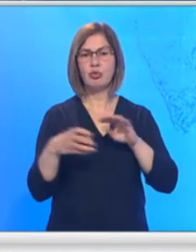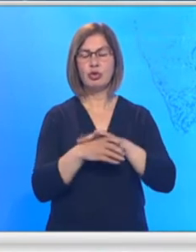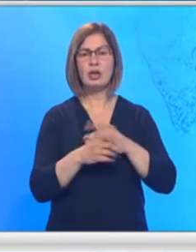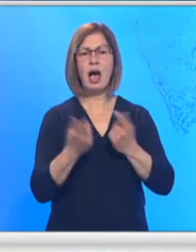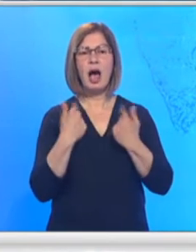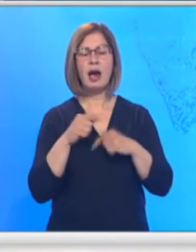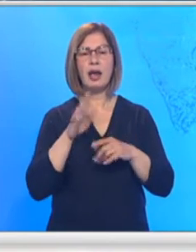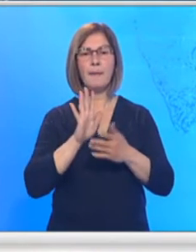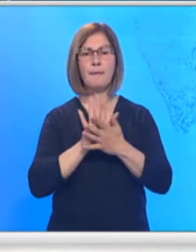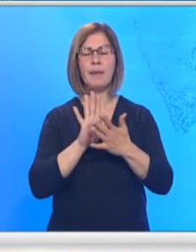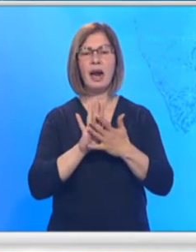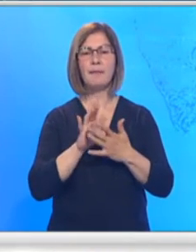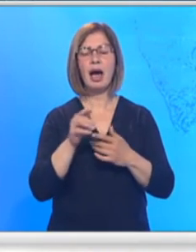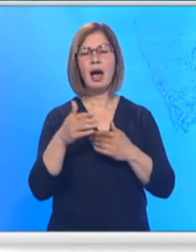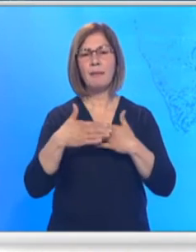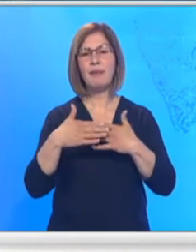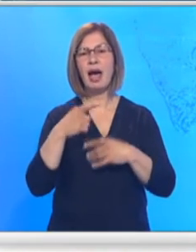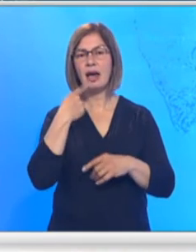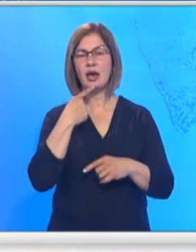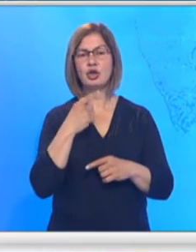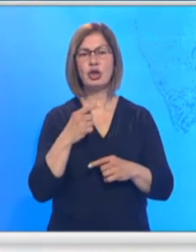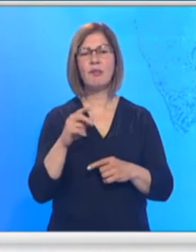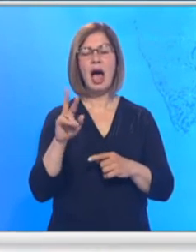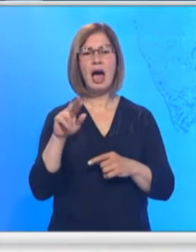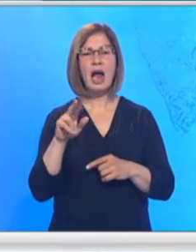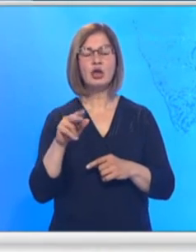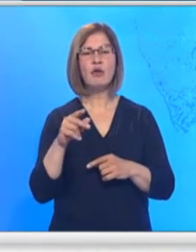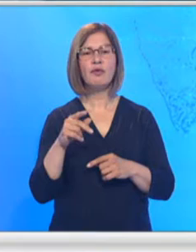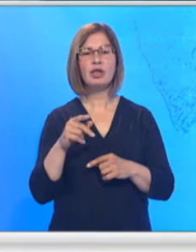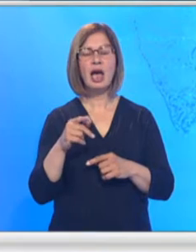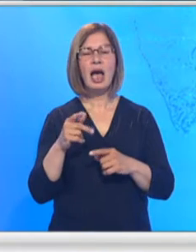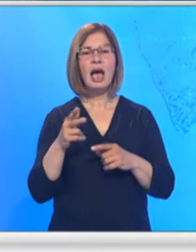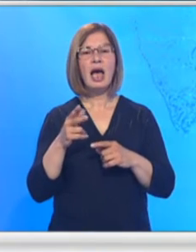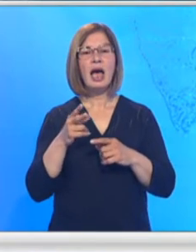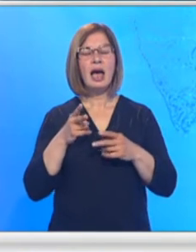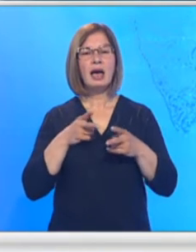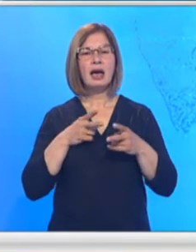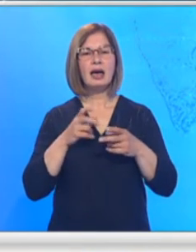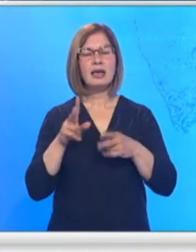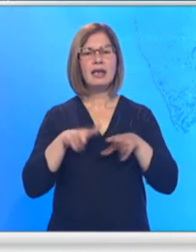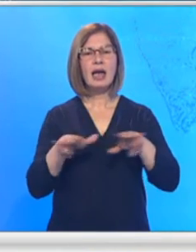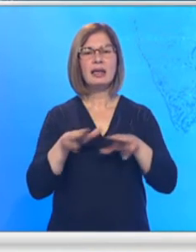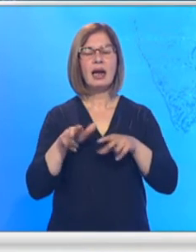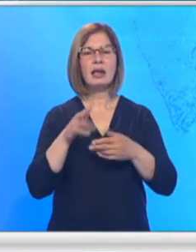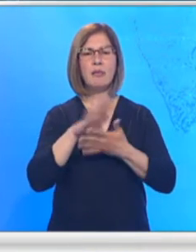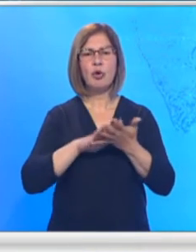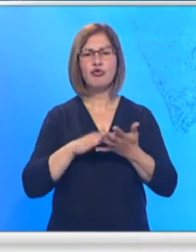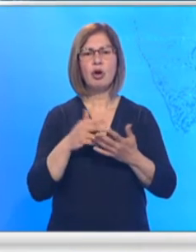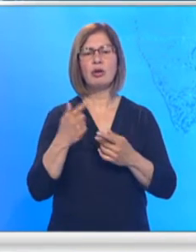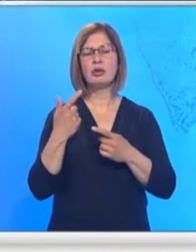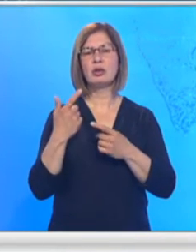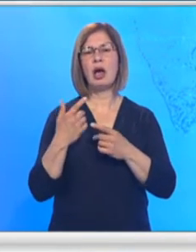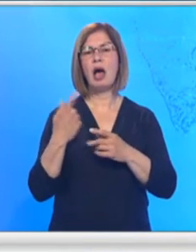rečima Vukaj Radojevića, kaže on, sekretar je za poljoprivredu, još u janoru krenuo sa čak 15 kreditnih linija, sklopljeno je više od